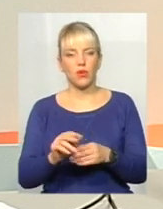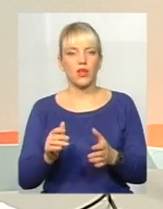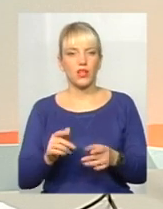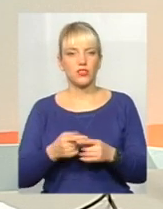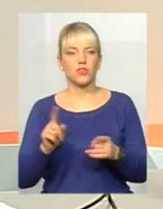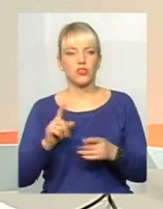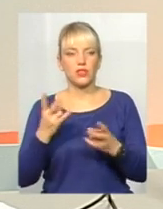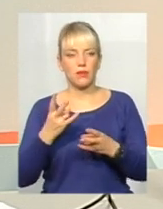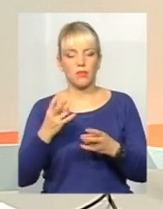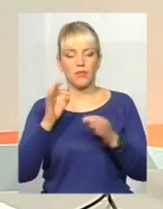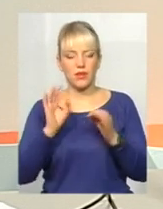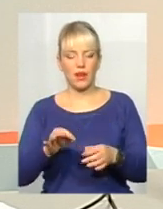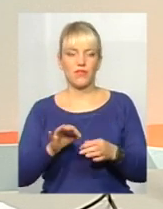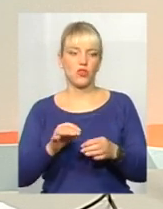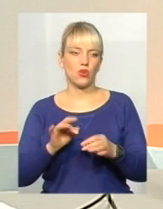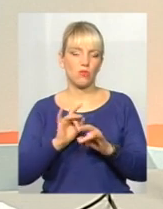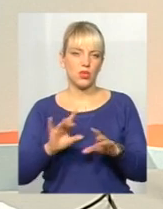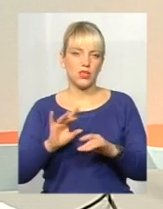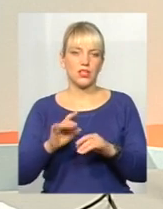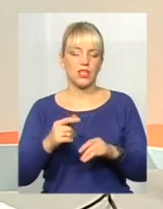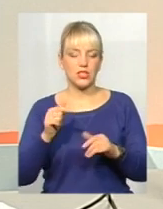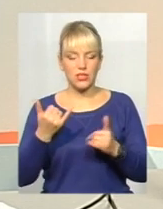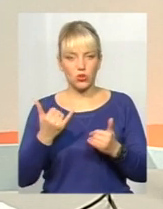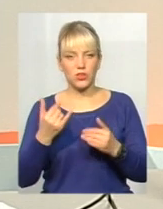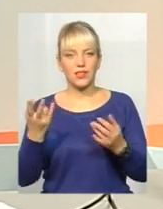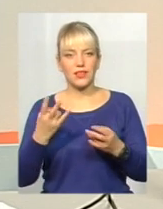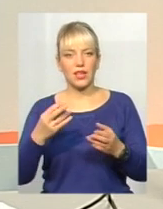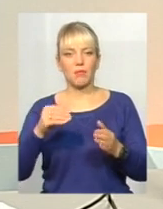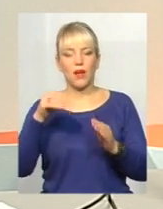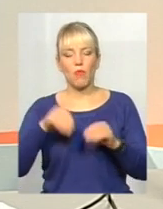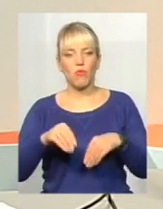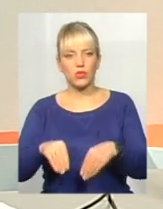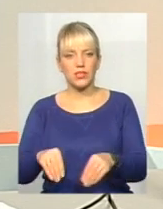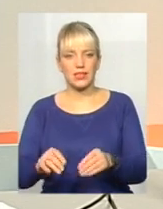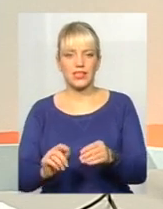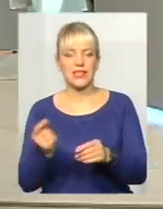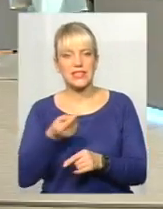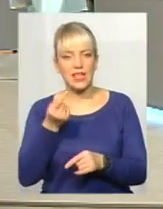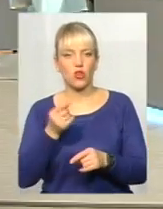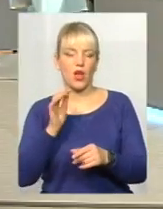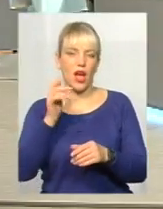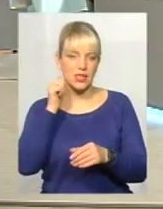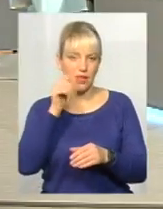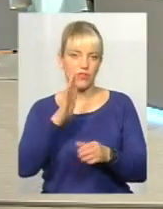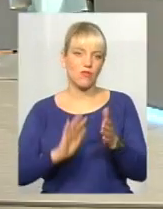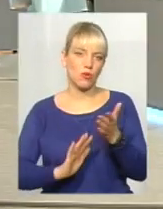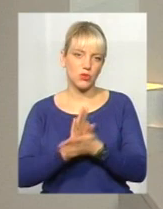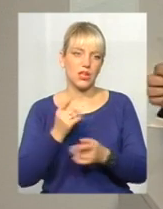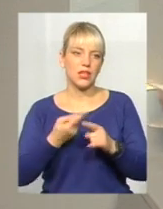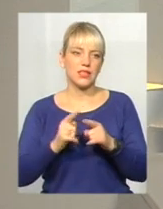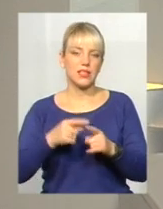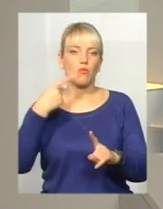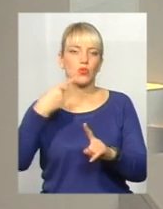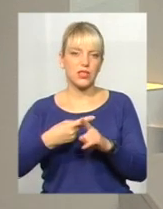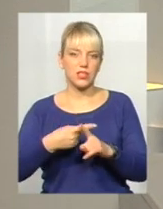зерно, яке потім проросте. Тому що сьогодні він студент, а завтра, ці разів 10, він вже чиновник, який з цим відповідає. Так, на цій позитивній ноті